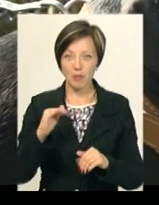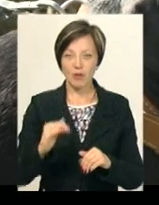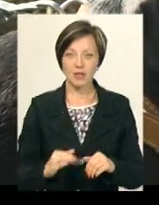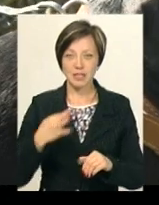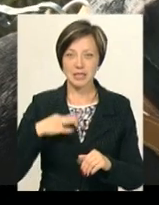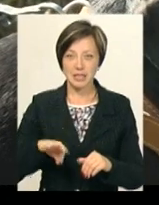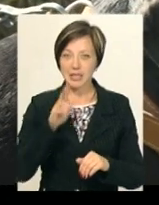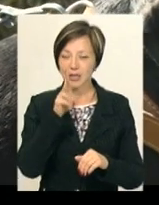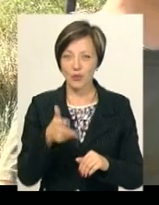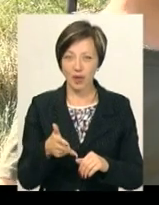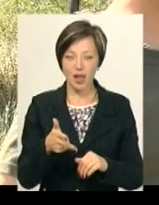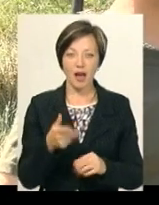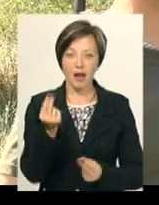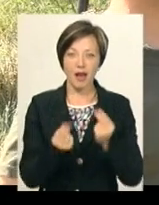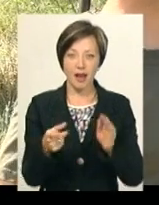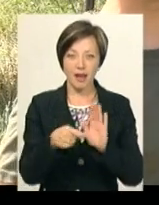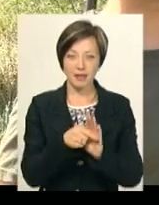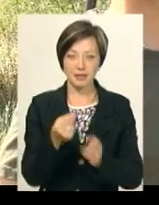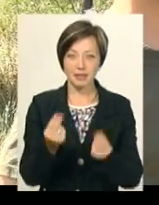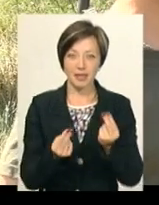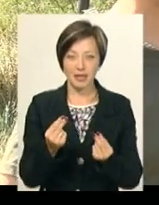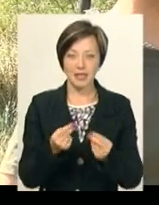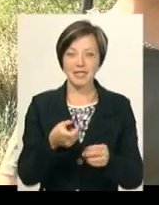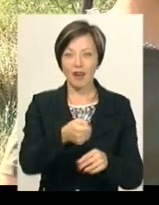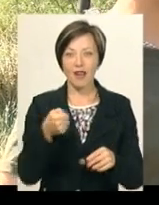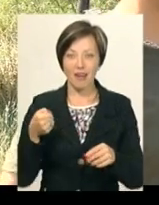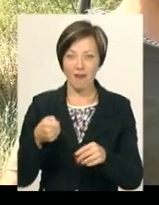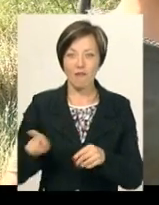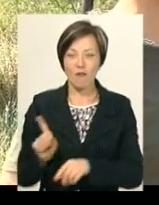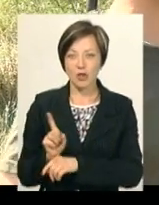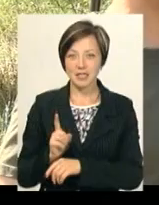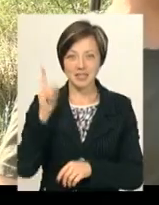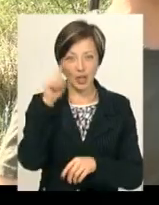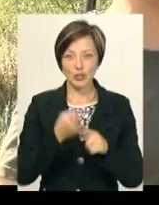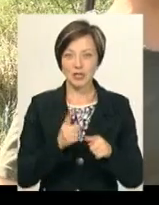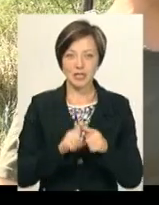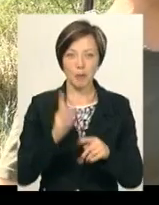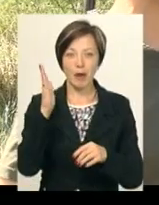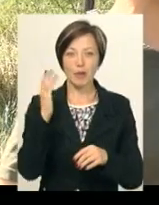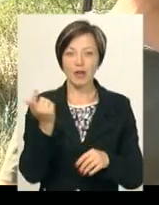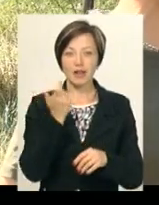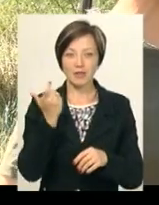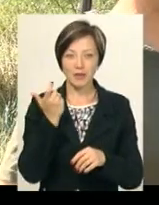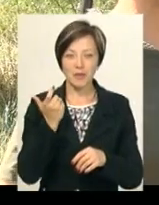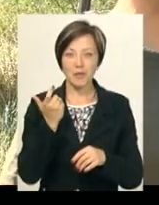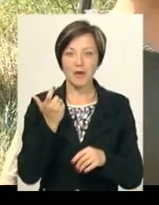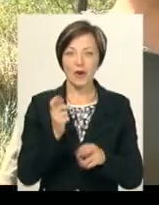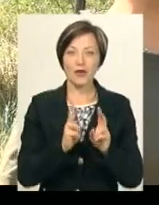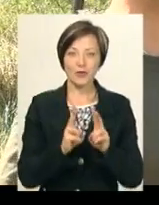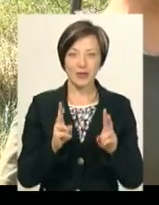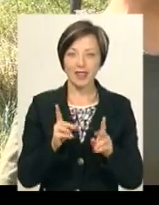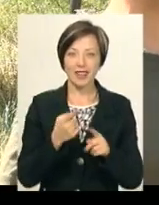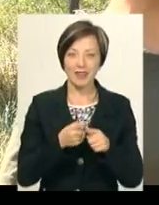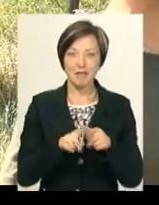молодший Матвійчик, трирочки. Він грається їх, кажуть, і за хвоста тягає. Вони знають, що це майбутній хазяїн, майбутній теж